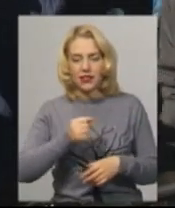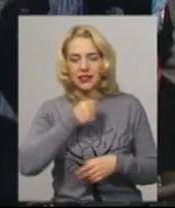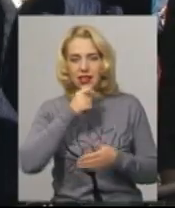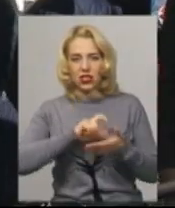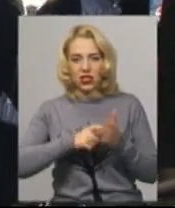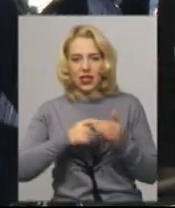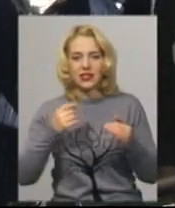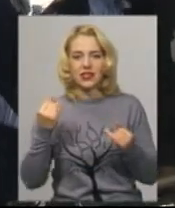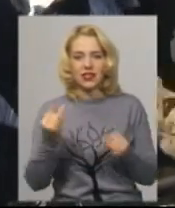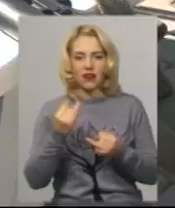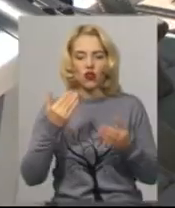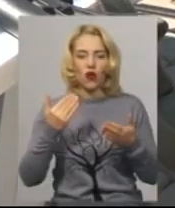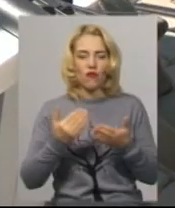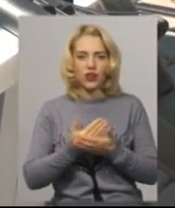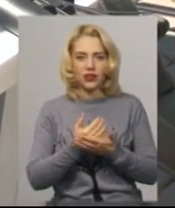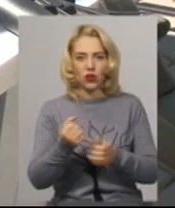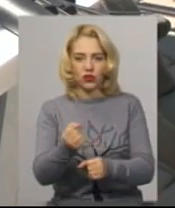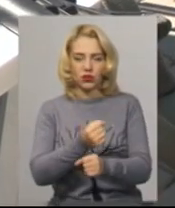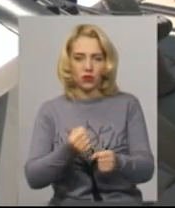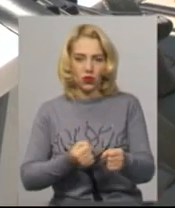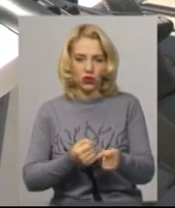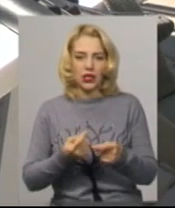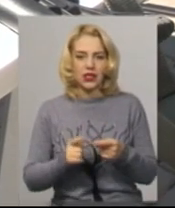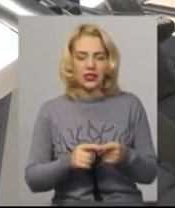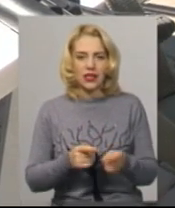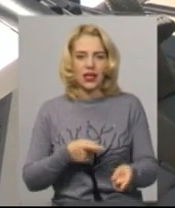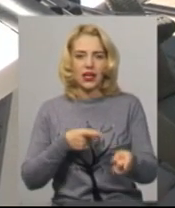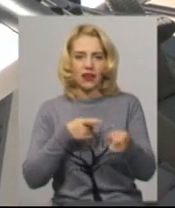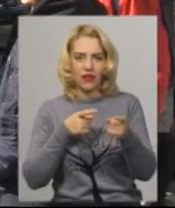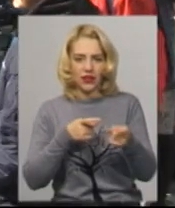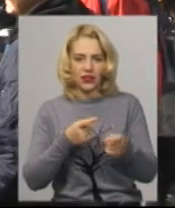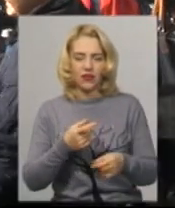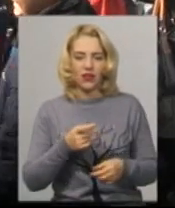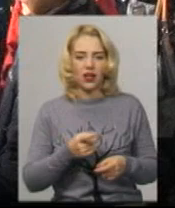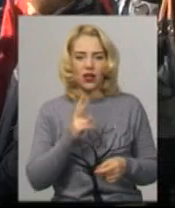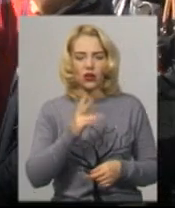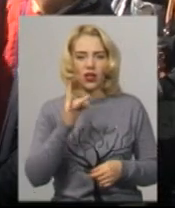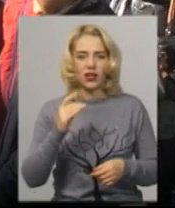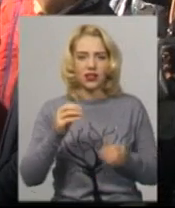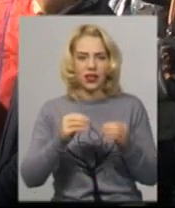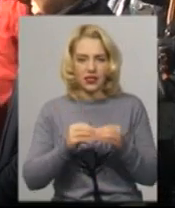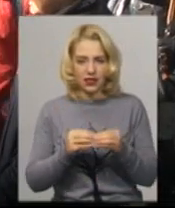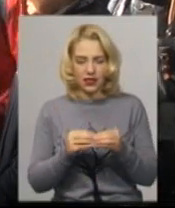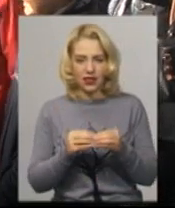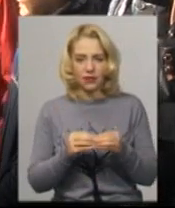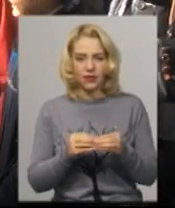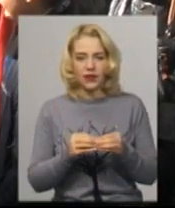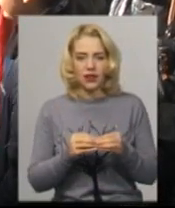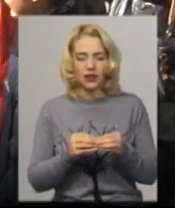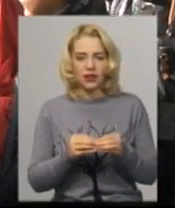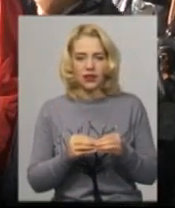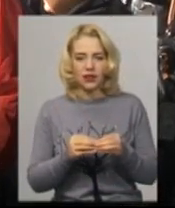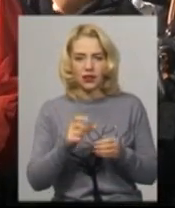цікавляться новітними зразками озброєння. Це винтівка QR-10 та калібру 5